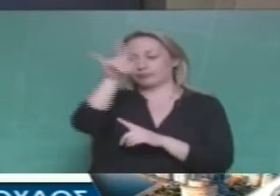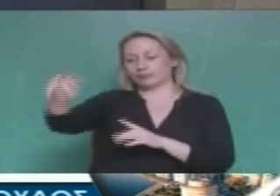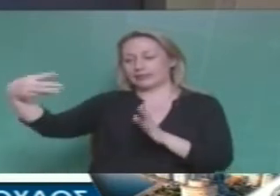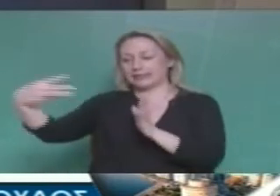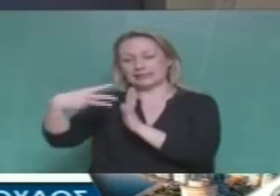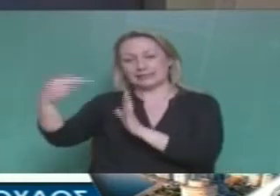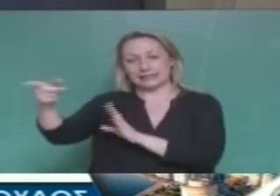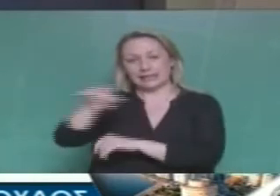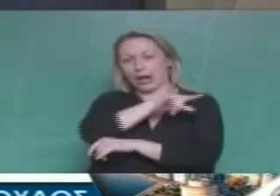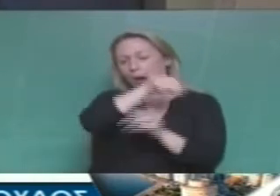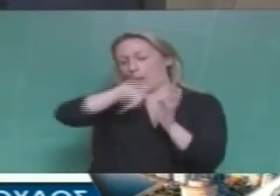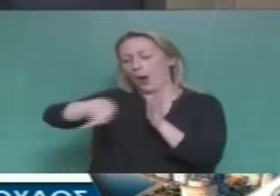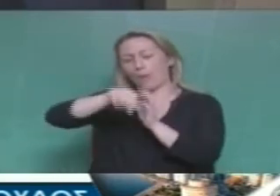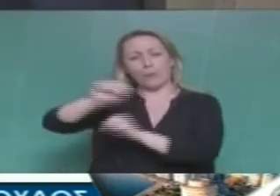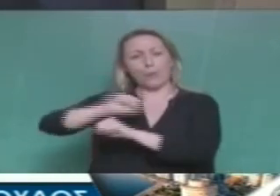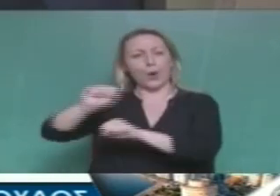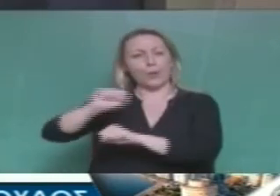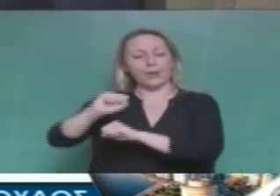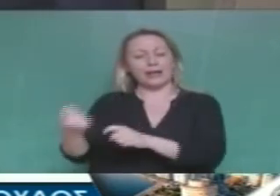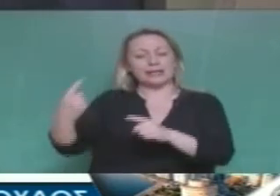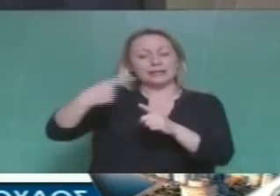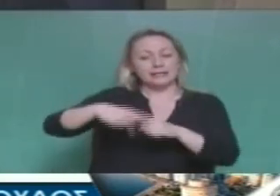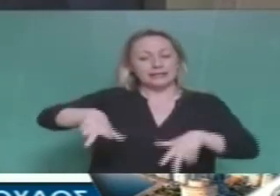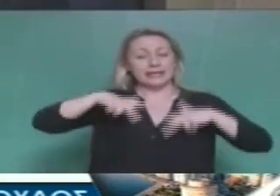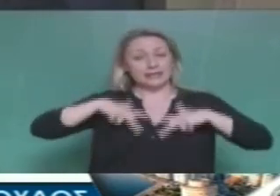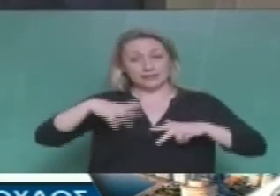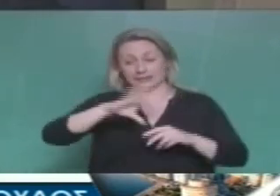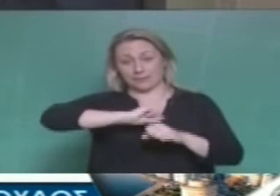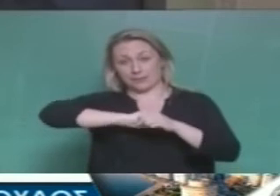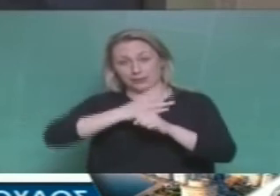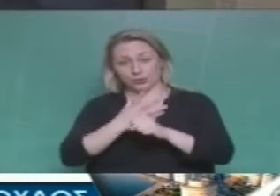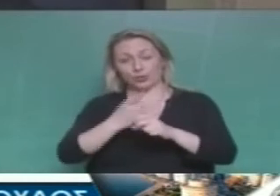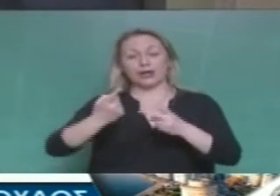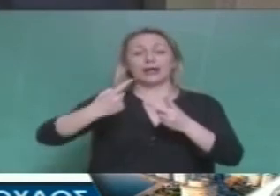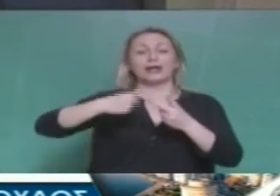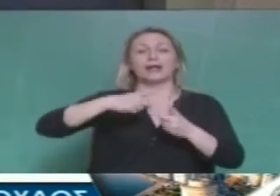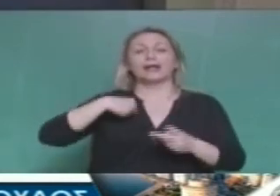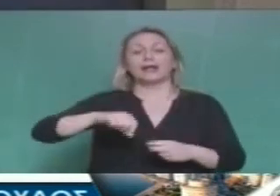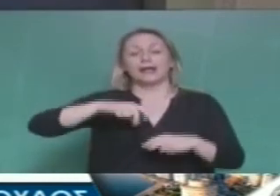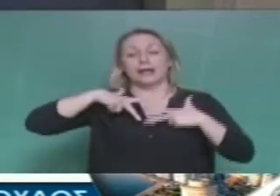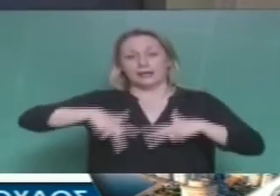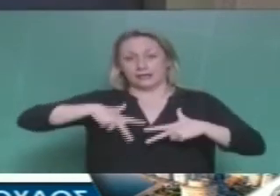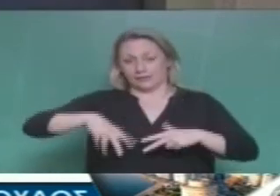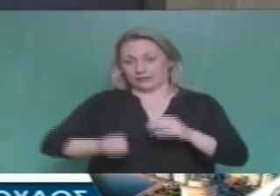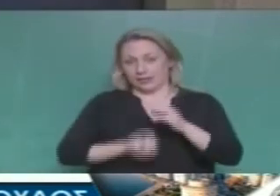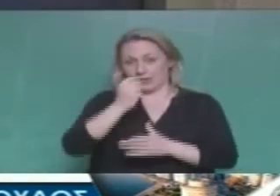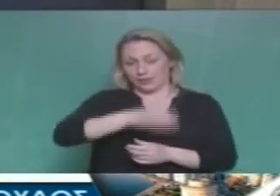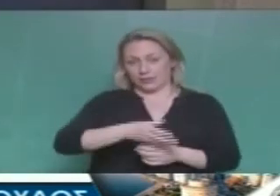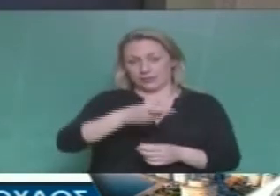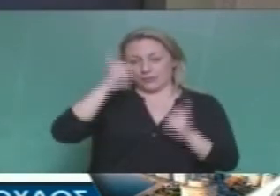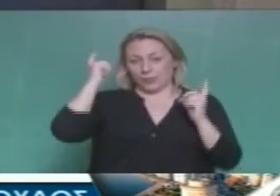συμφωνία και την πρόσκληση μάλιστα και της κυβέρνησης Πασόκ και της κυβέρνησης Νέας Δημοκρατίας και της κυβέρνησης του ΣΥΡΙΖΑ.